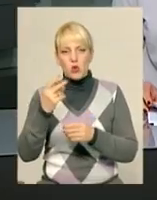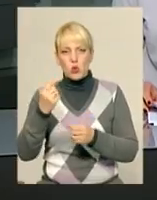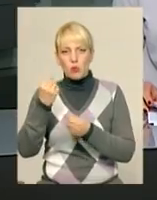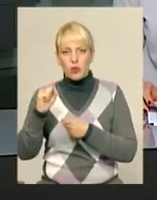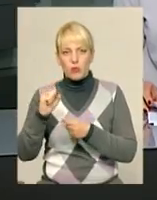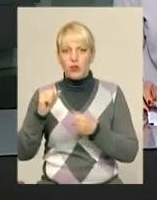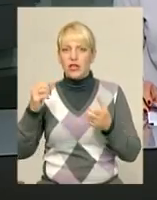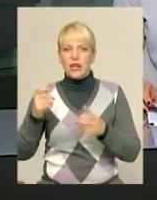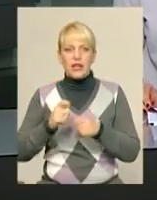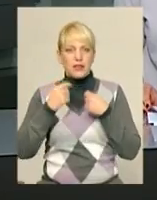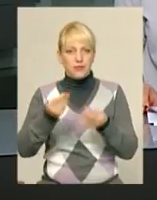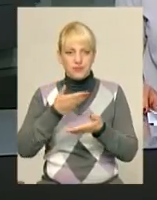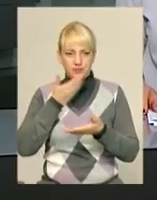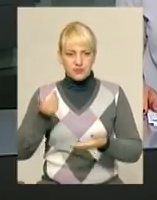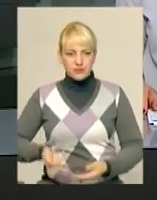хмельничанці не приніс.